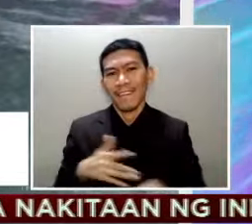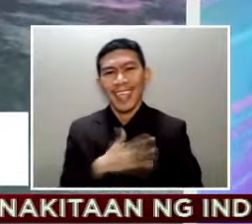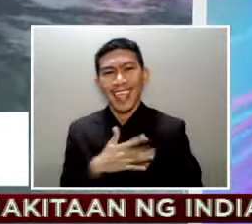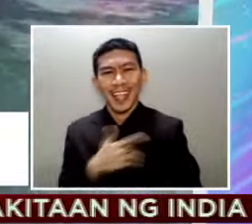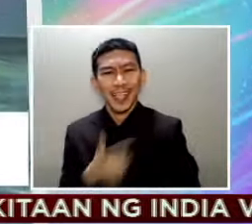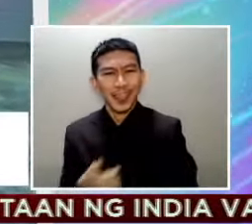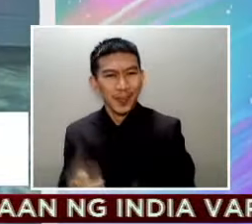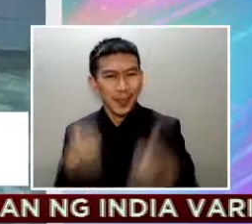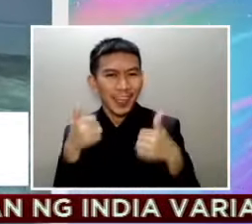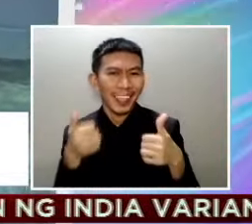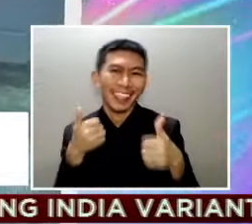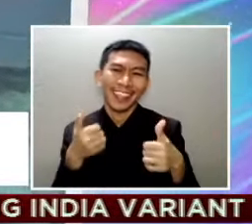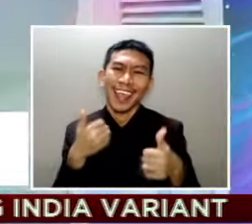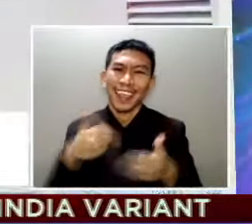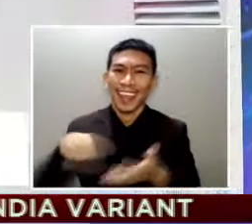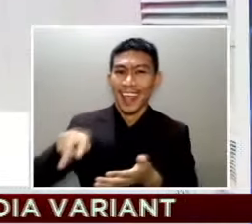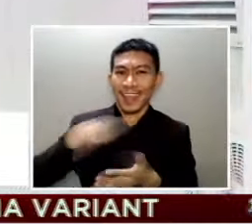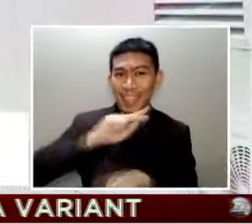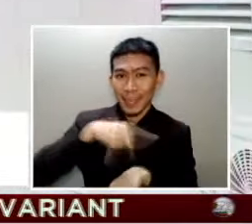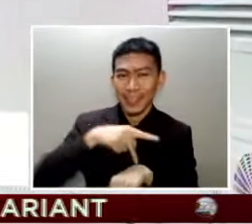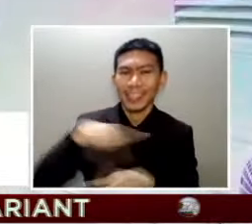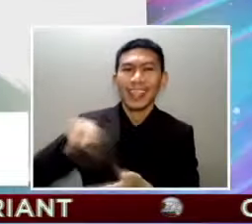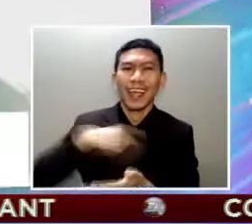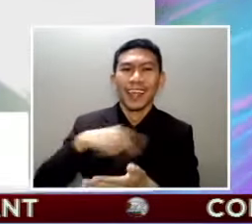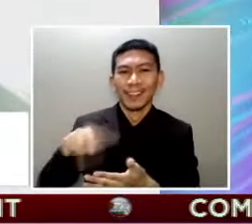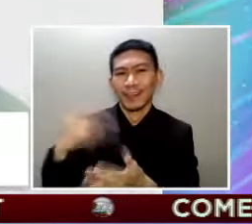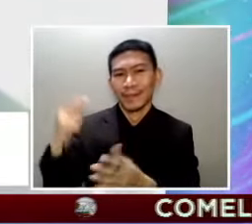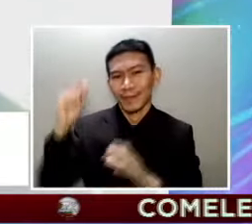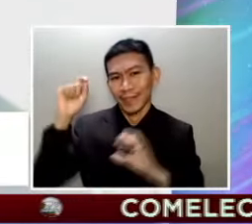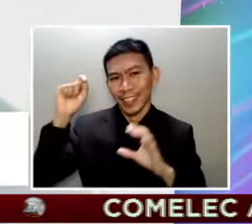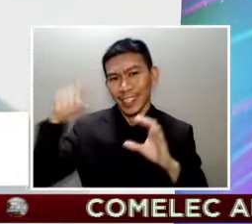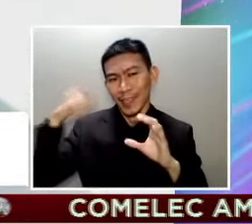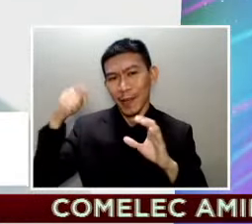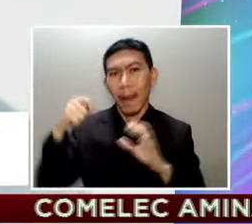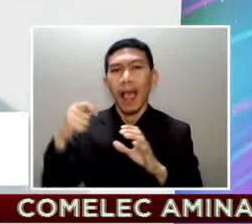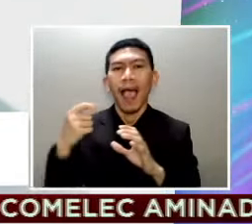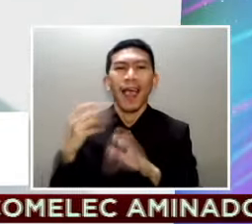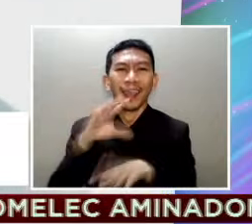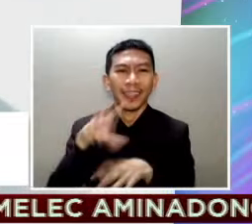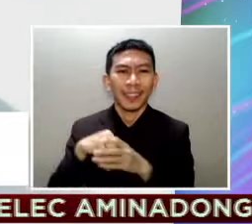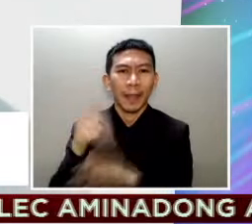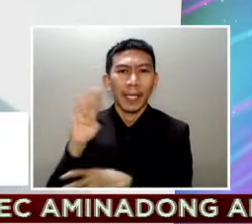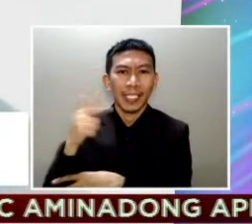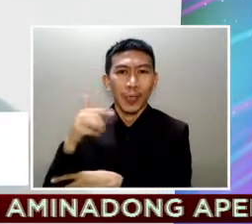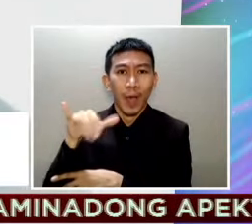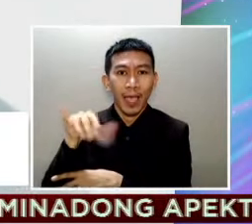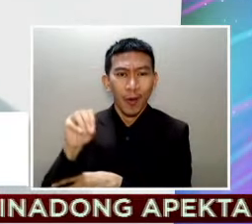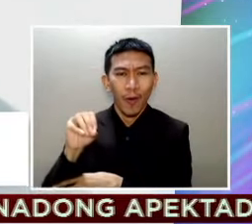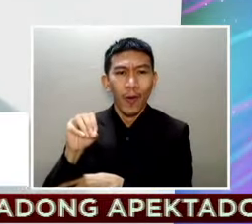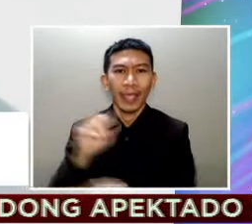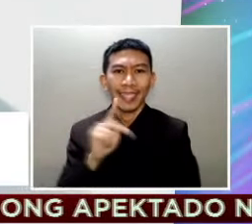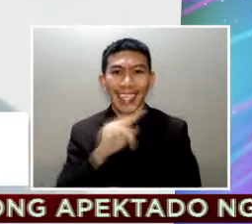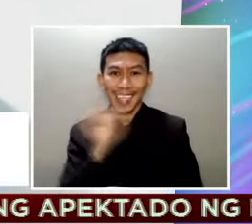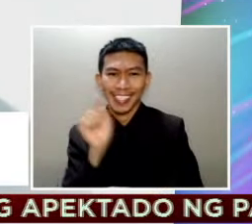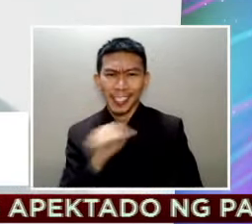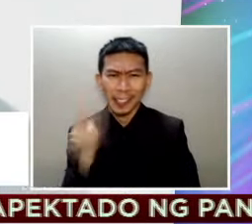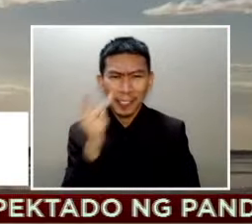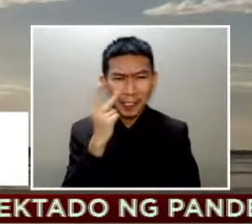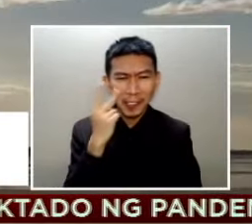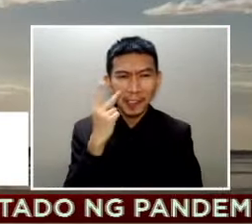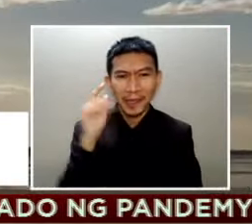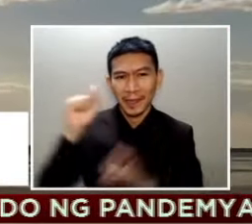dance video pangungunahan ito ng BGYO at ni KZ Tandingan narito ang pasilip